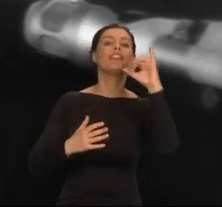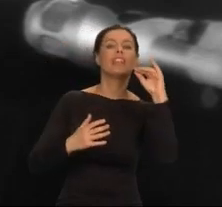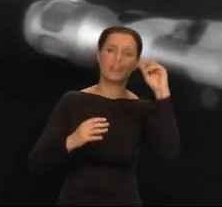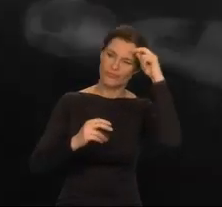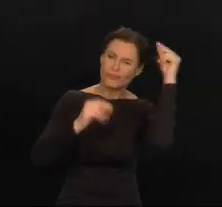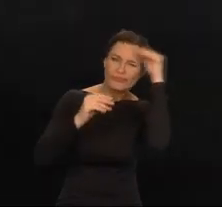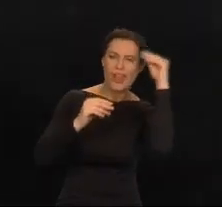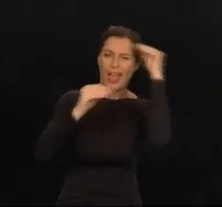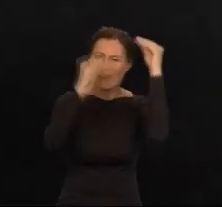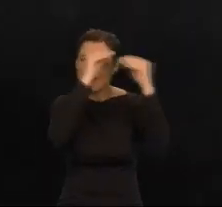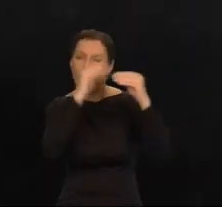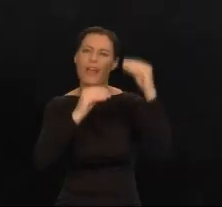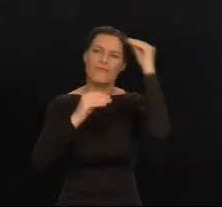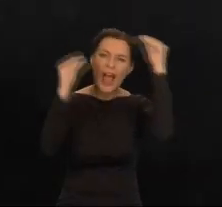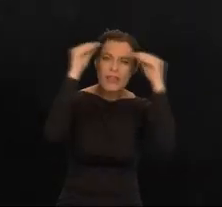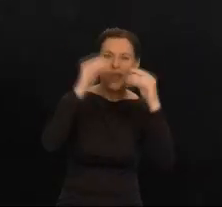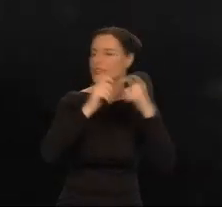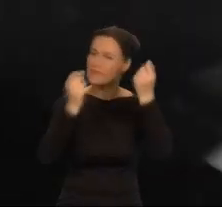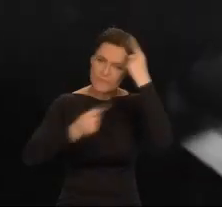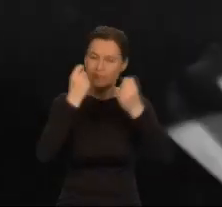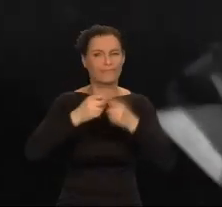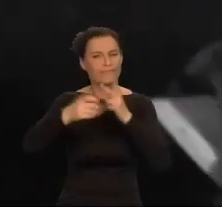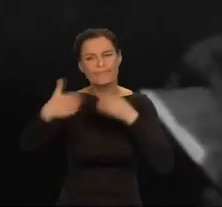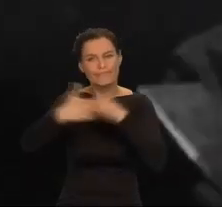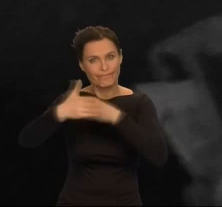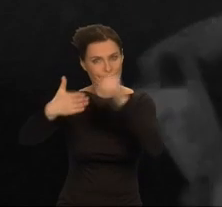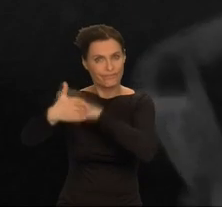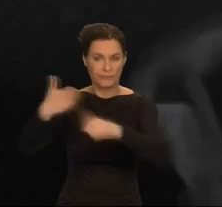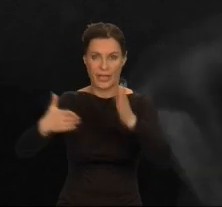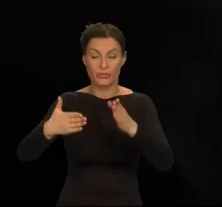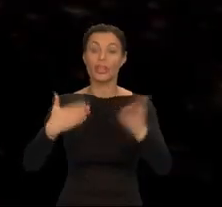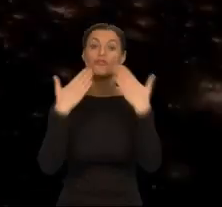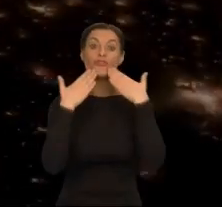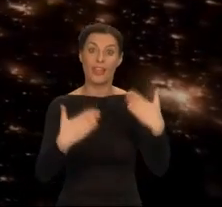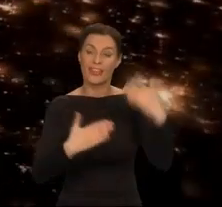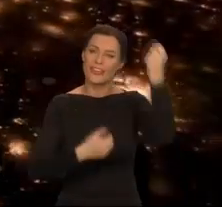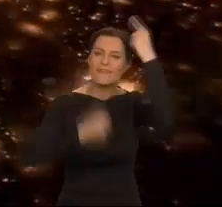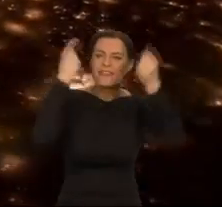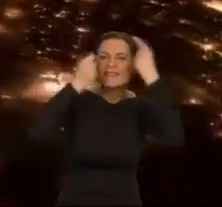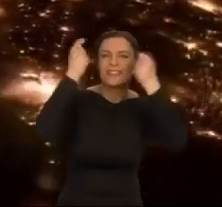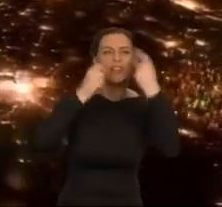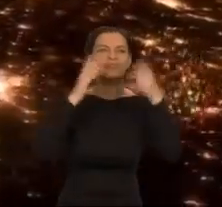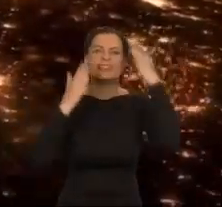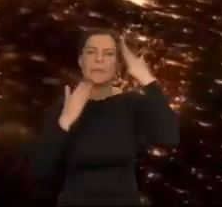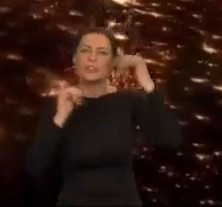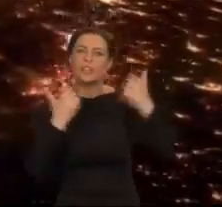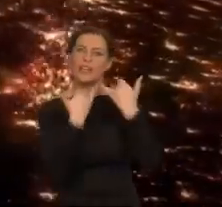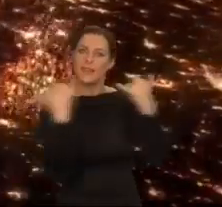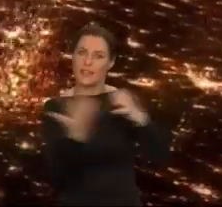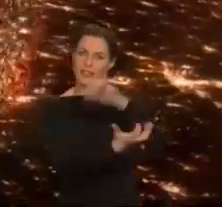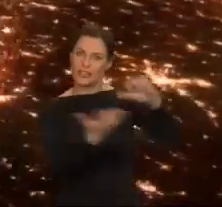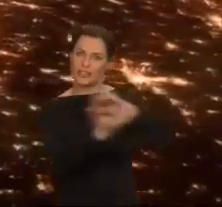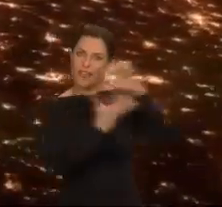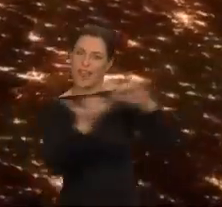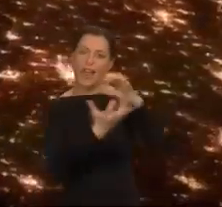i śpieszy obalać nowe. Fantastyka uświadamia ludziom, że istnieją inne sposoby działania i bycia, i